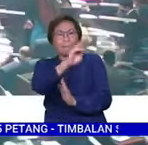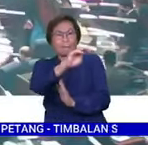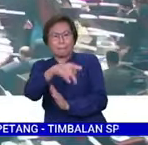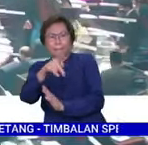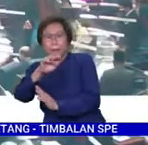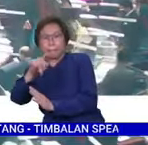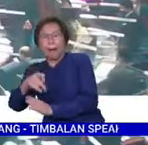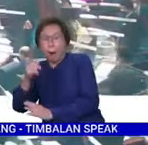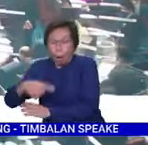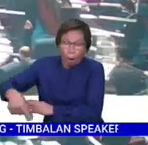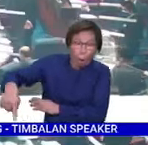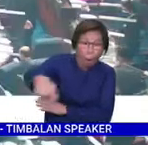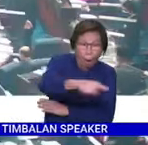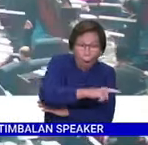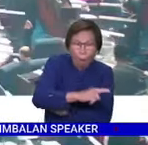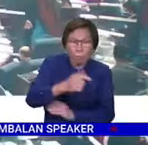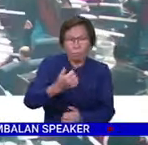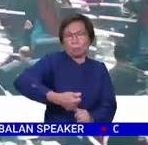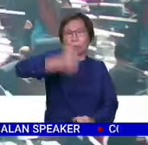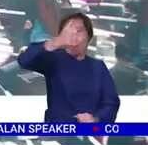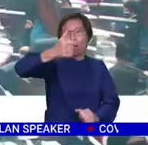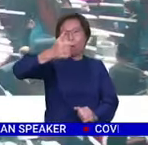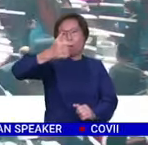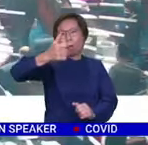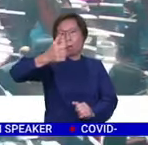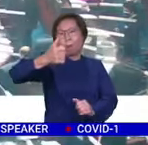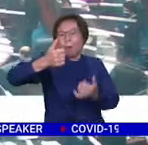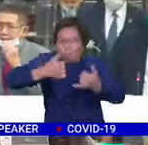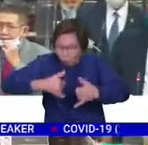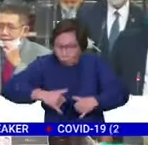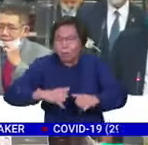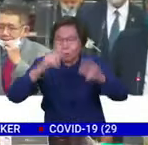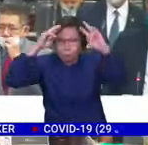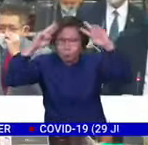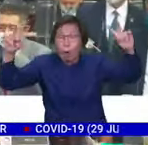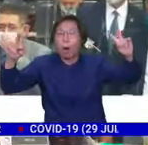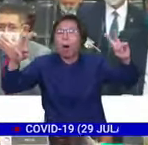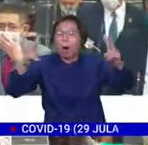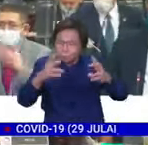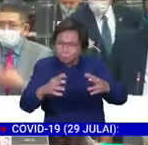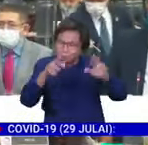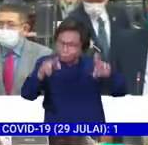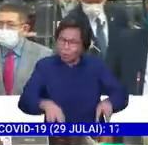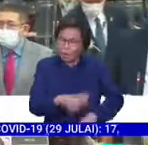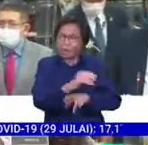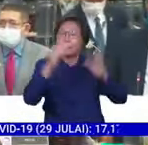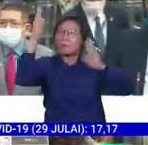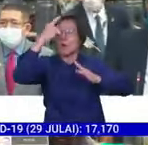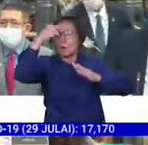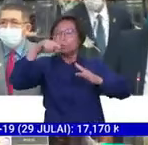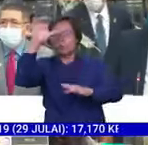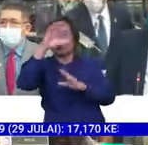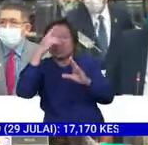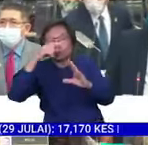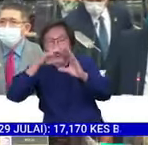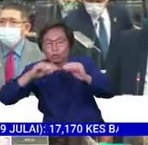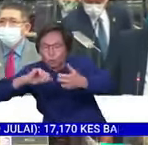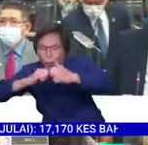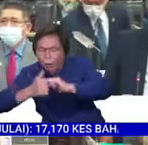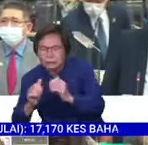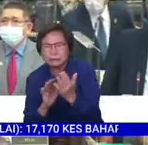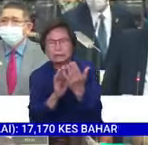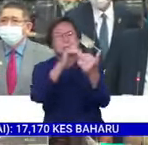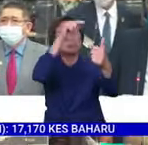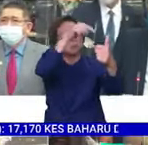Parlimen memberikan keutamaan kepada kemaslahatan dan kesejahteraan rakyat serta negara untuk mencari penyelesaian